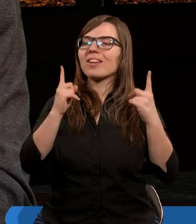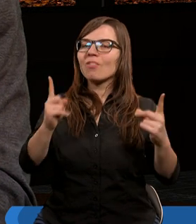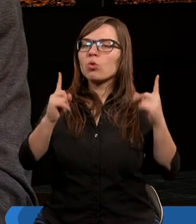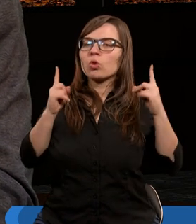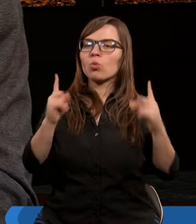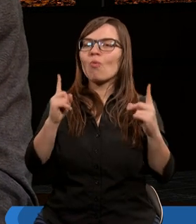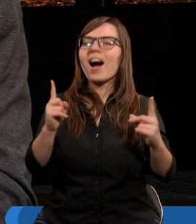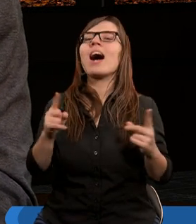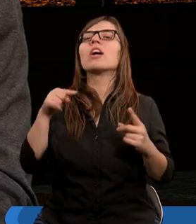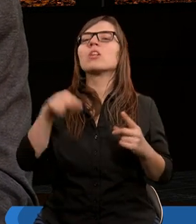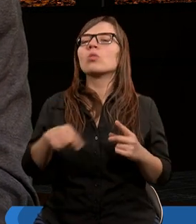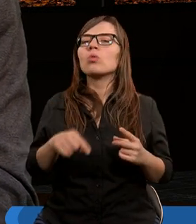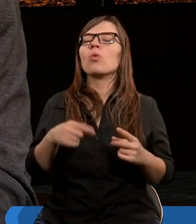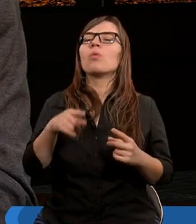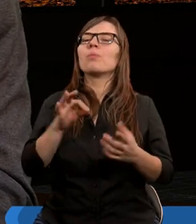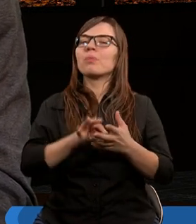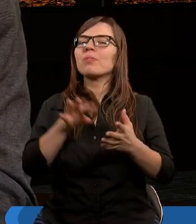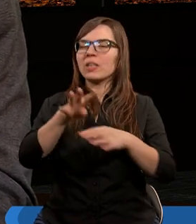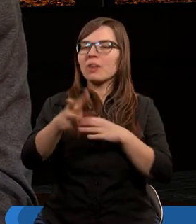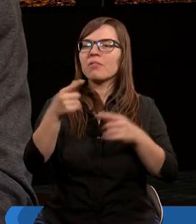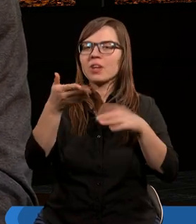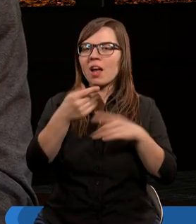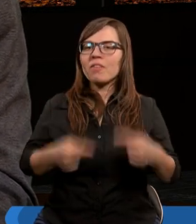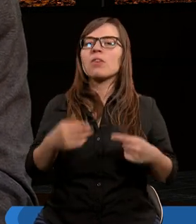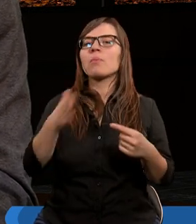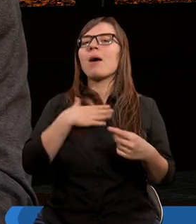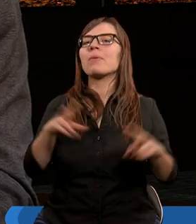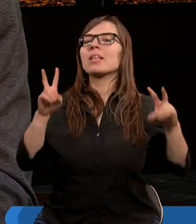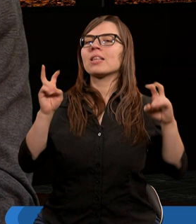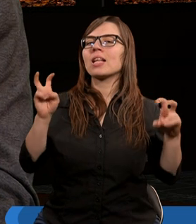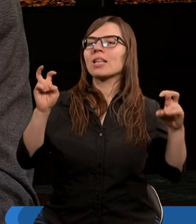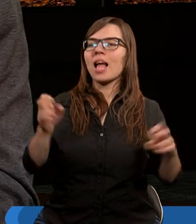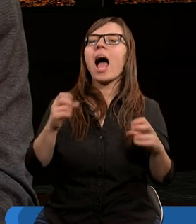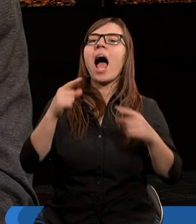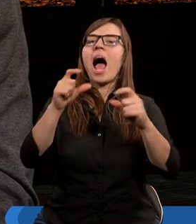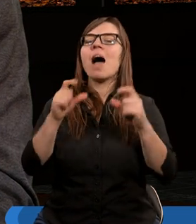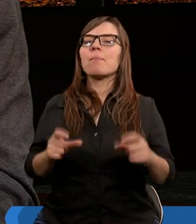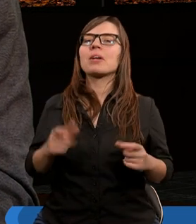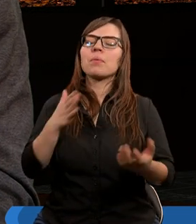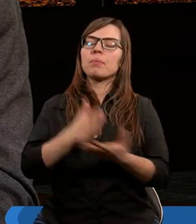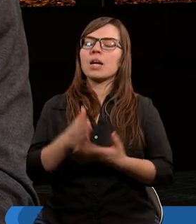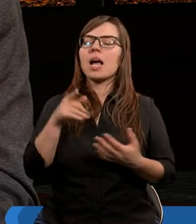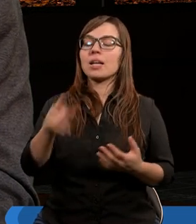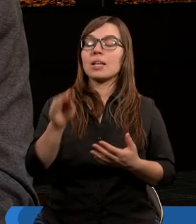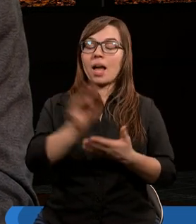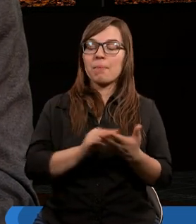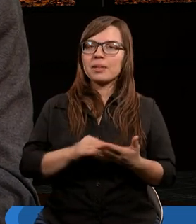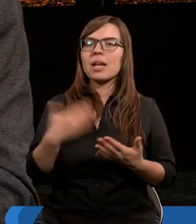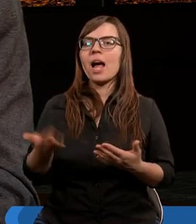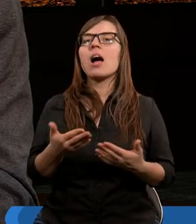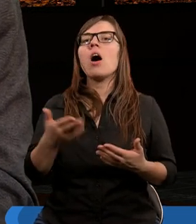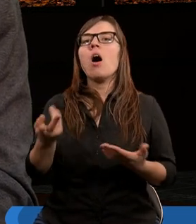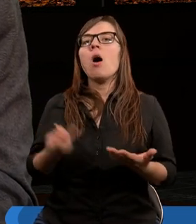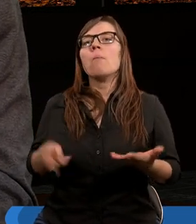uwagę, że tutaj przed 14 wierszem mamy tytuł akapitu przez wydawcę napisany.